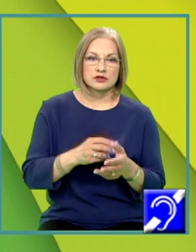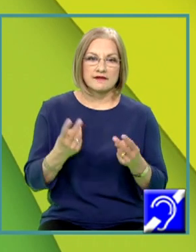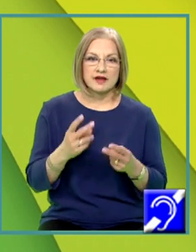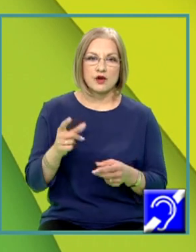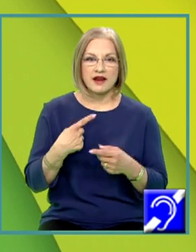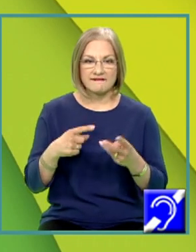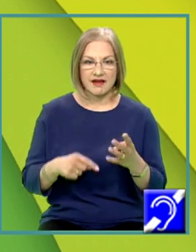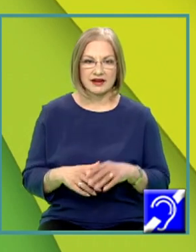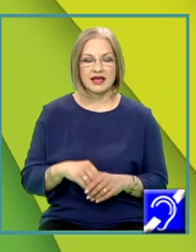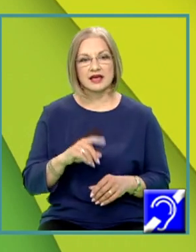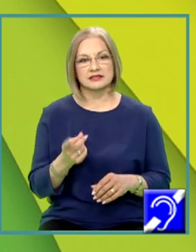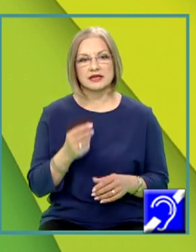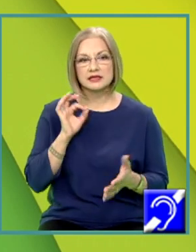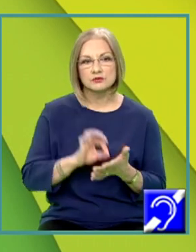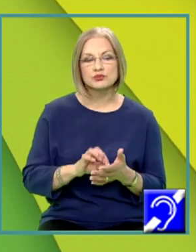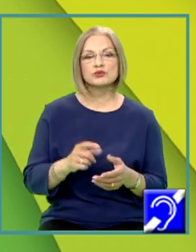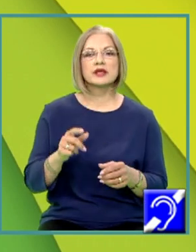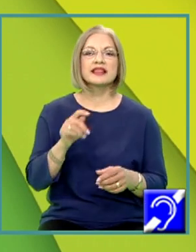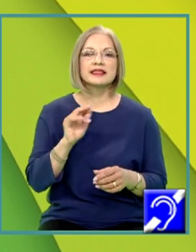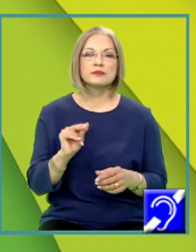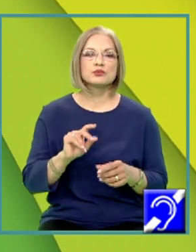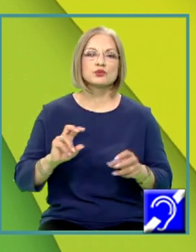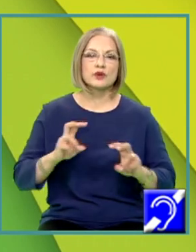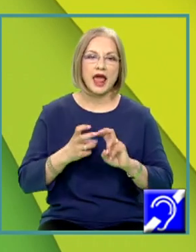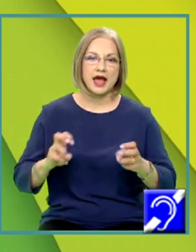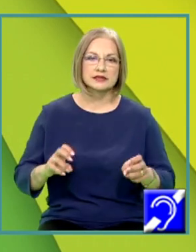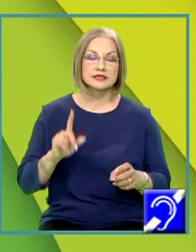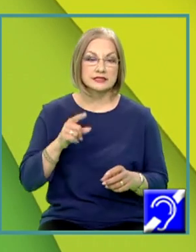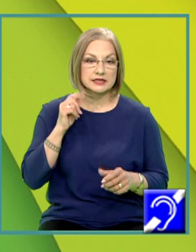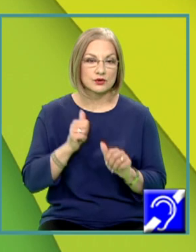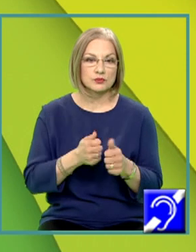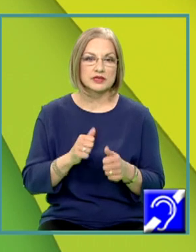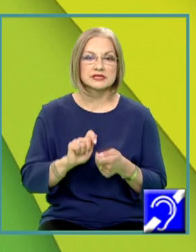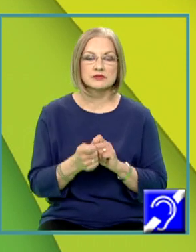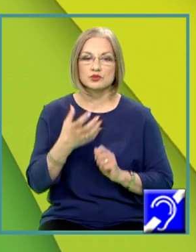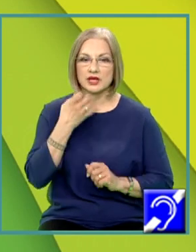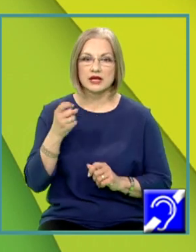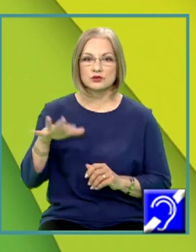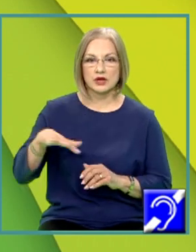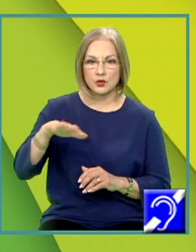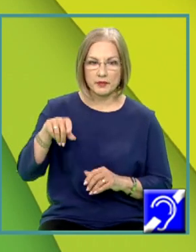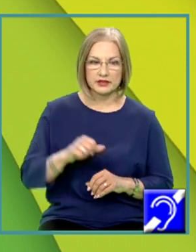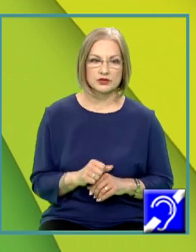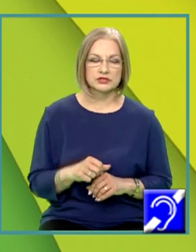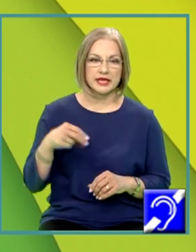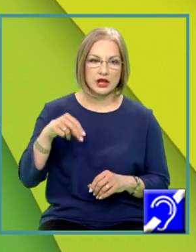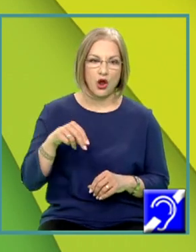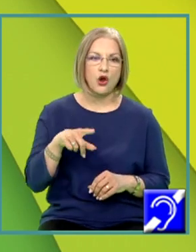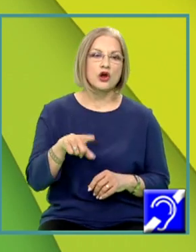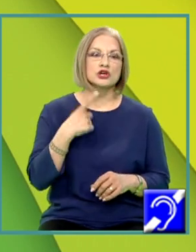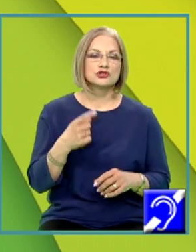B mic, precizați tipul reacției având în vedere schimbul de căldură cu mediul exterior și C mic,